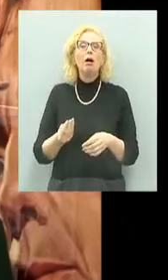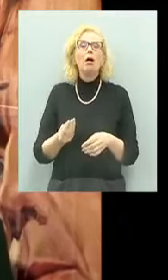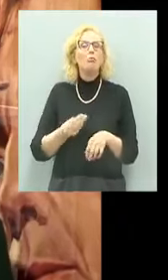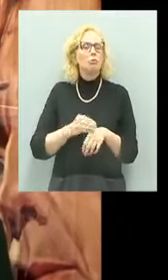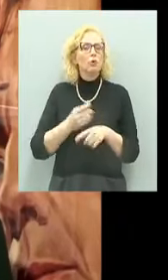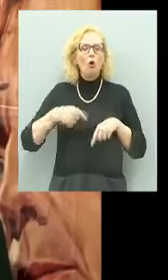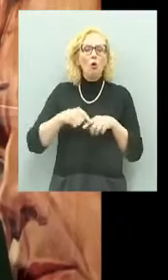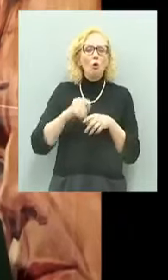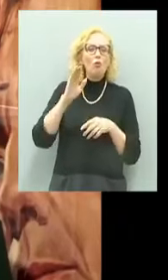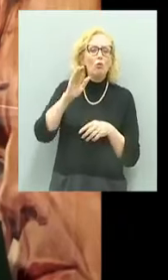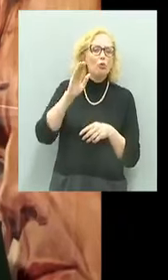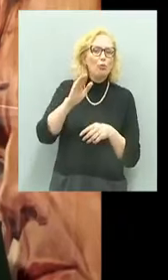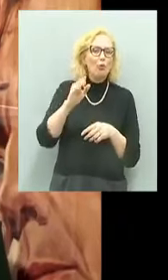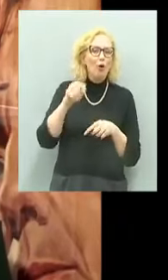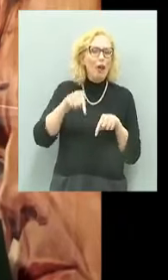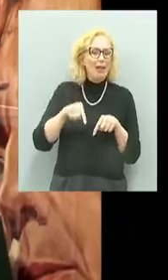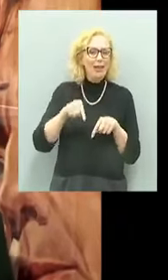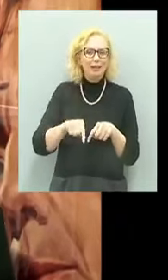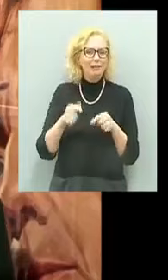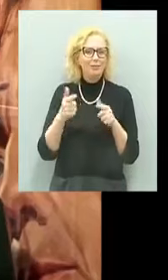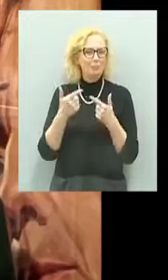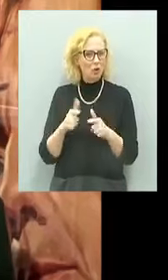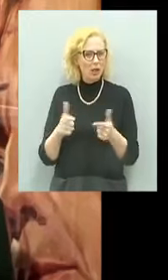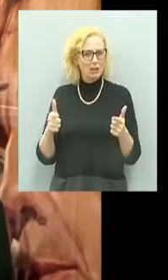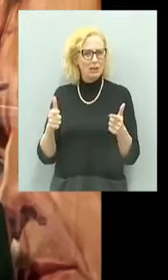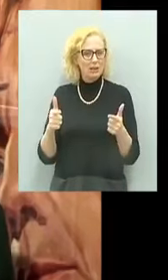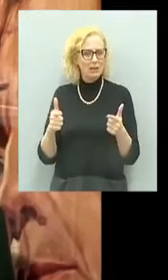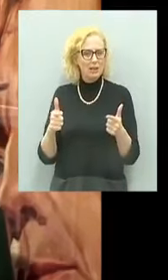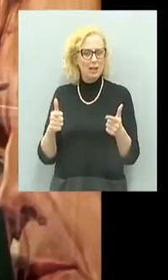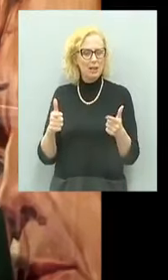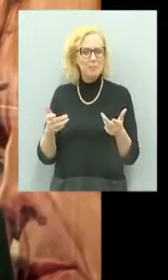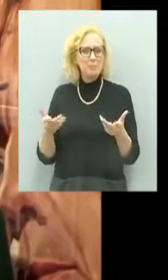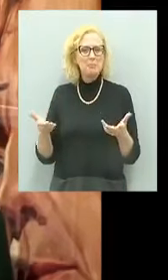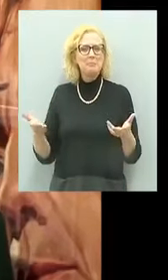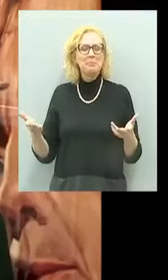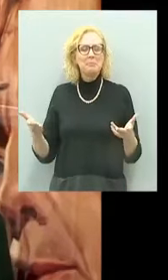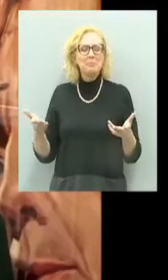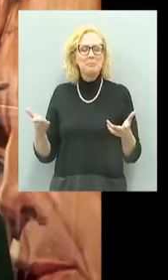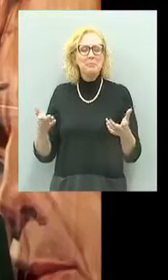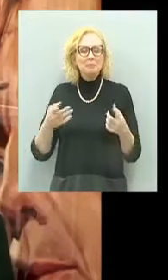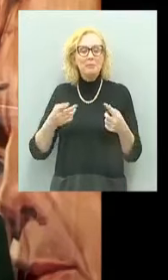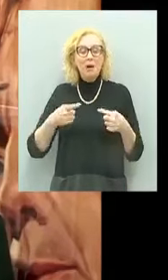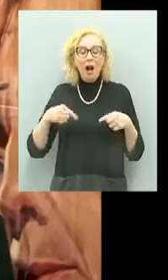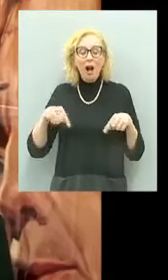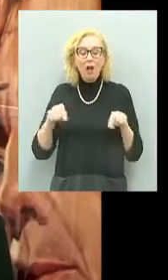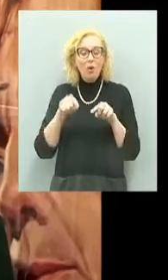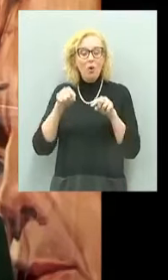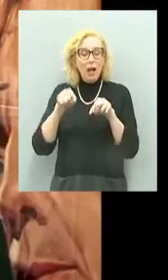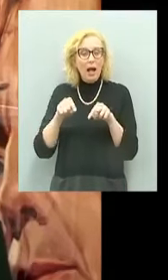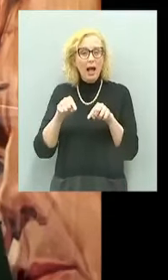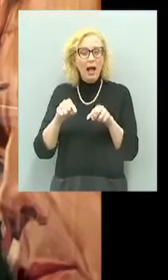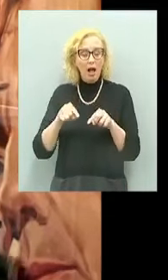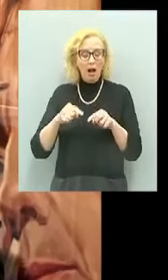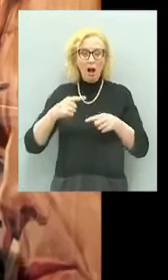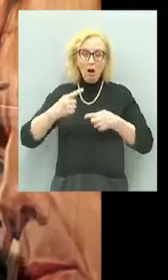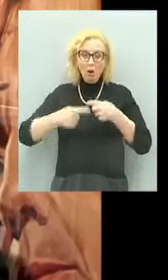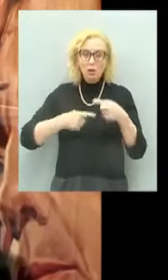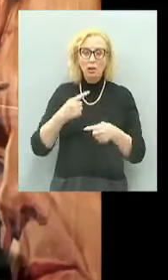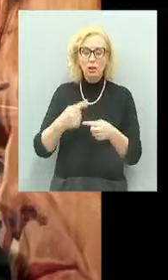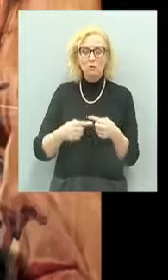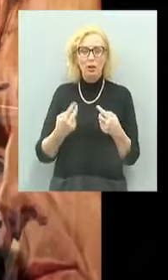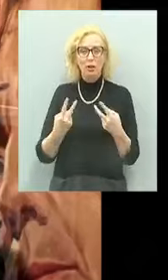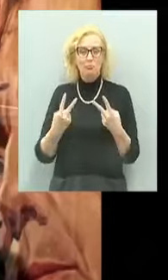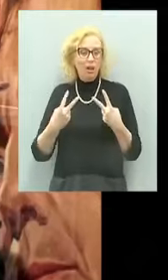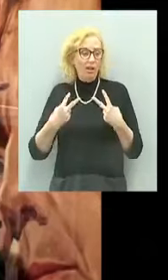per noi, non esisteva possibilità di continuare a